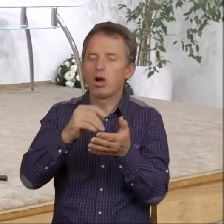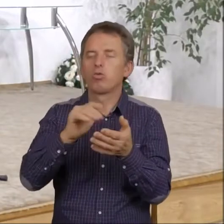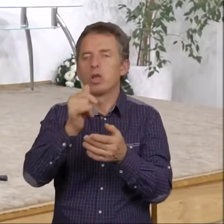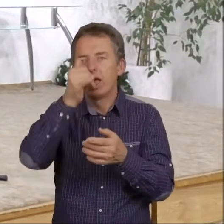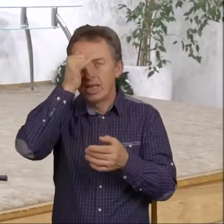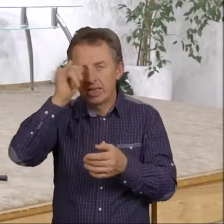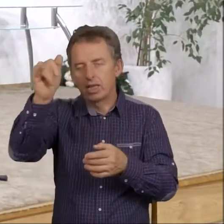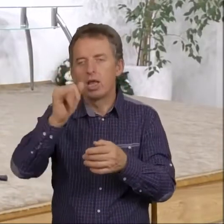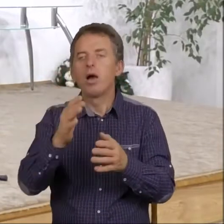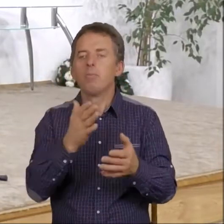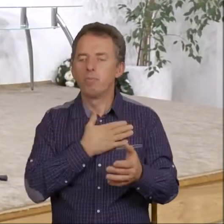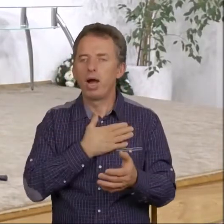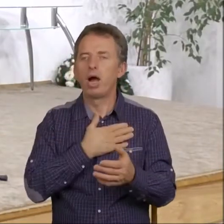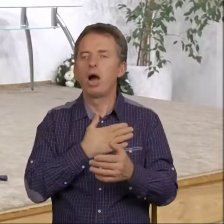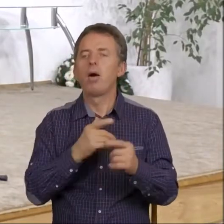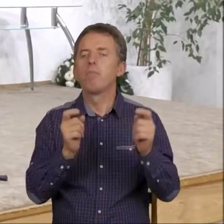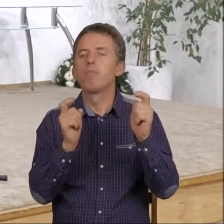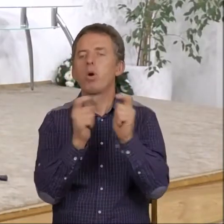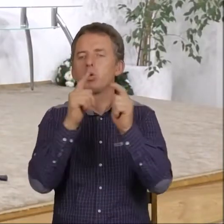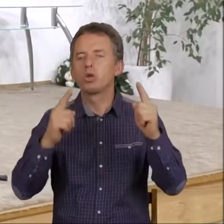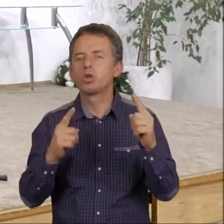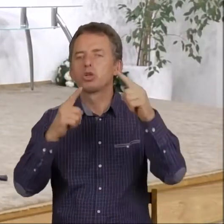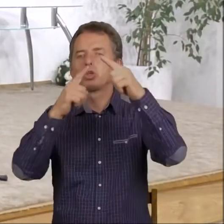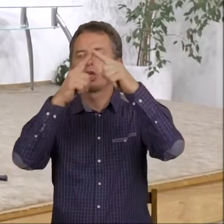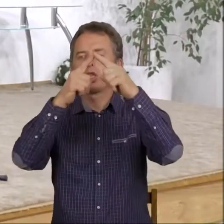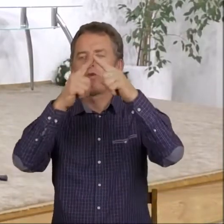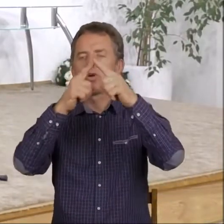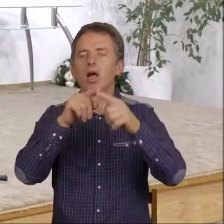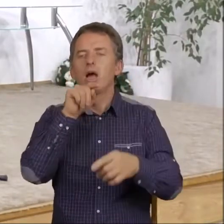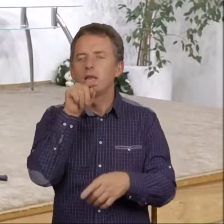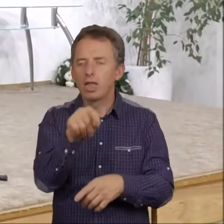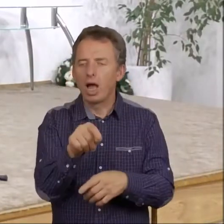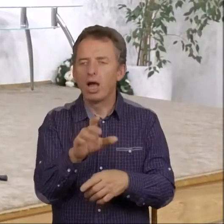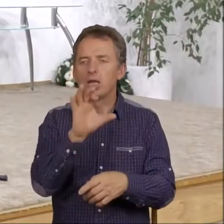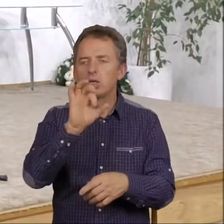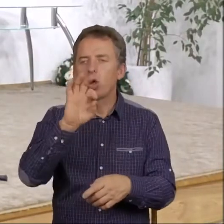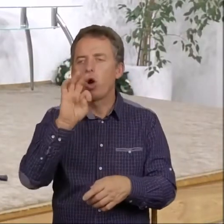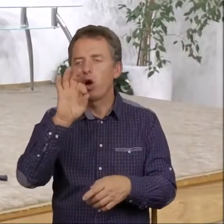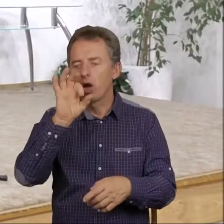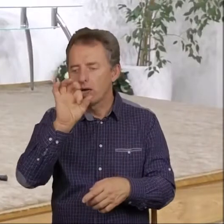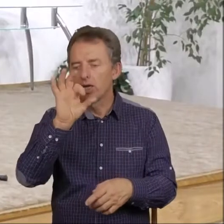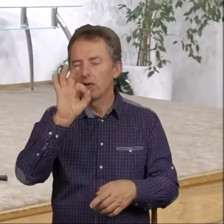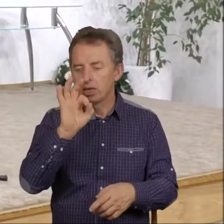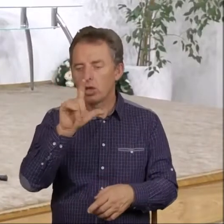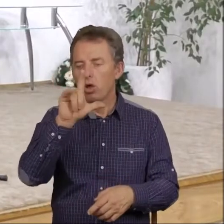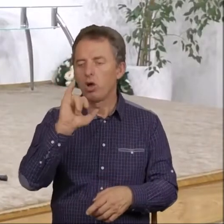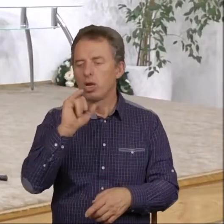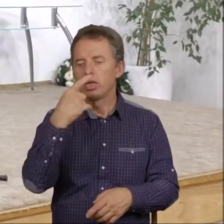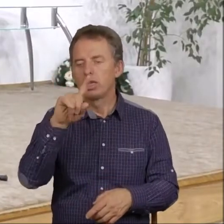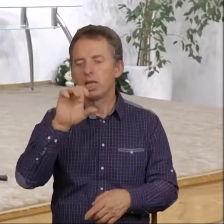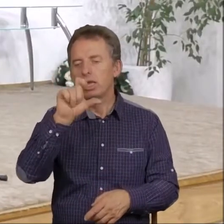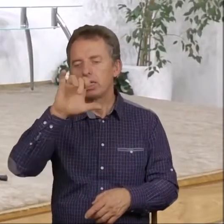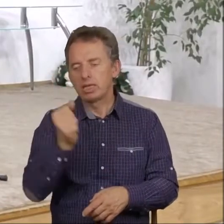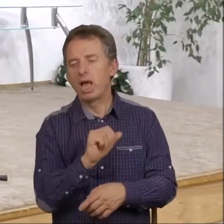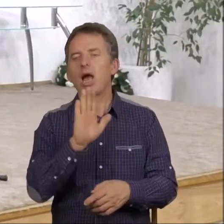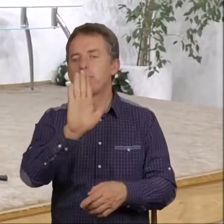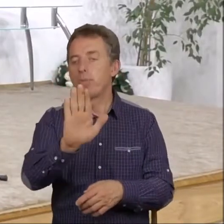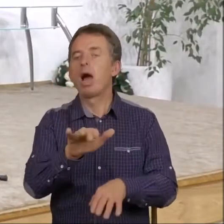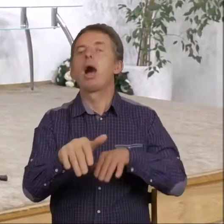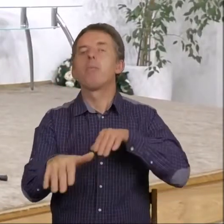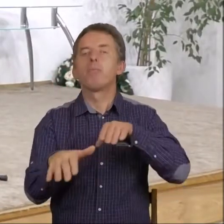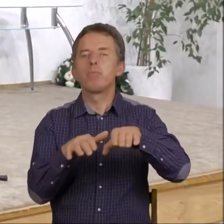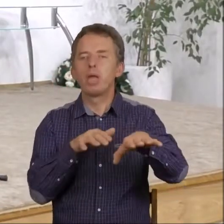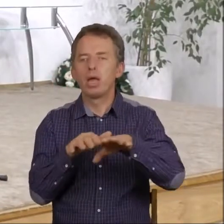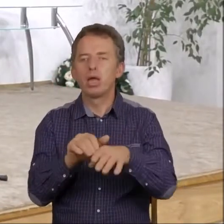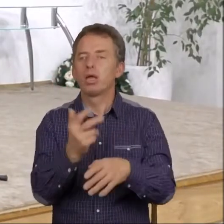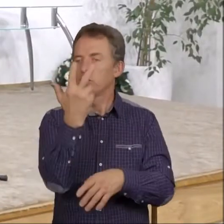punkt szczytowy, prawda? I ta konsolidacja rzeczywiście ma miejsce. Te